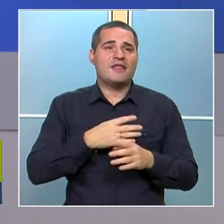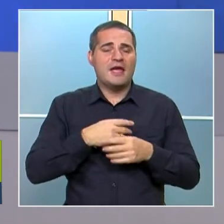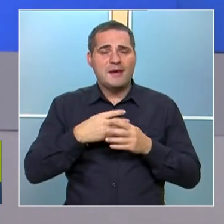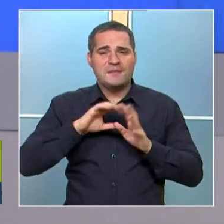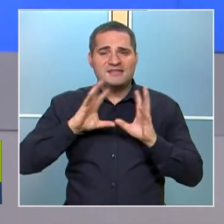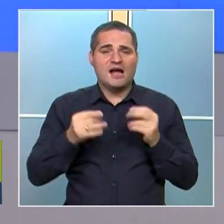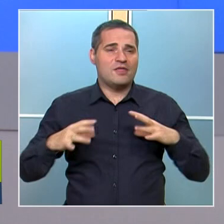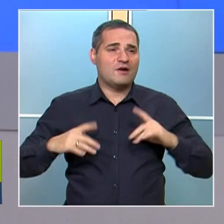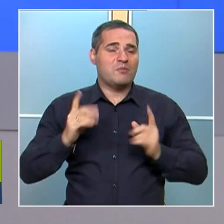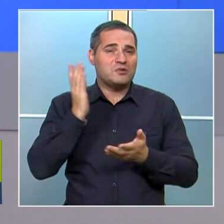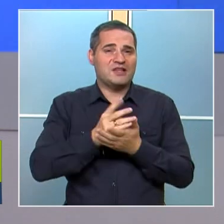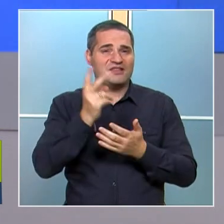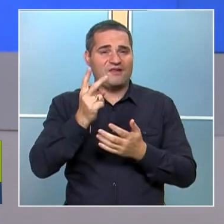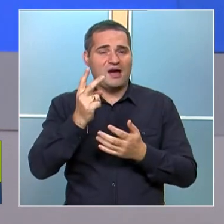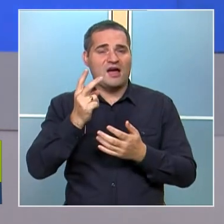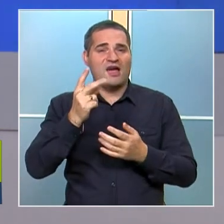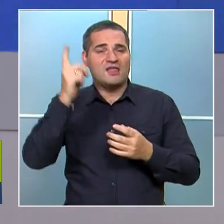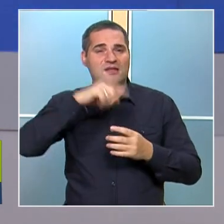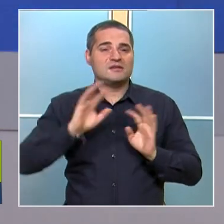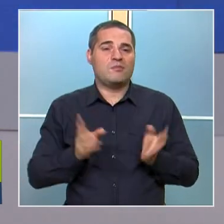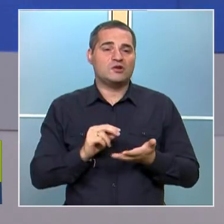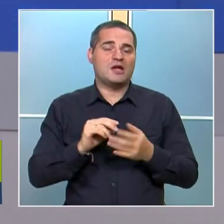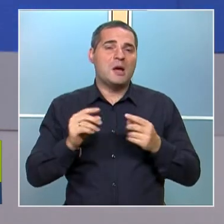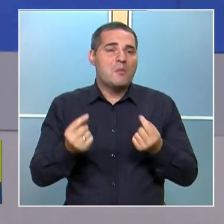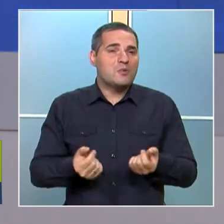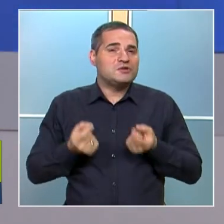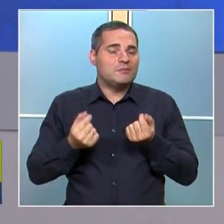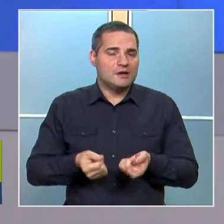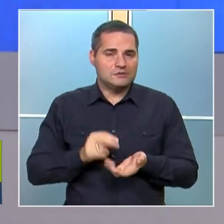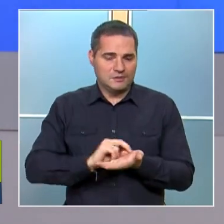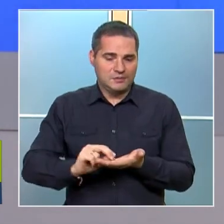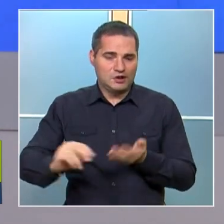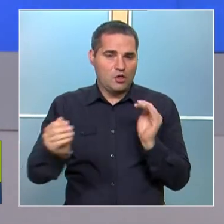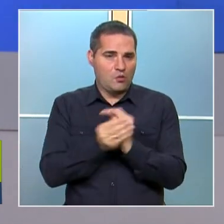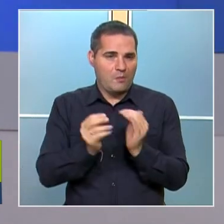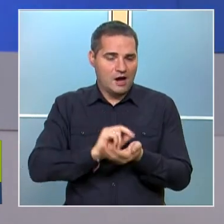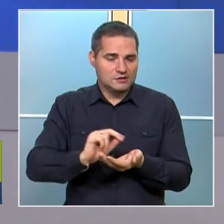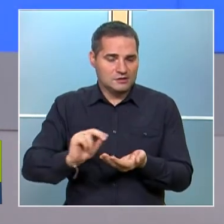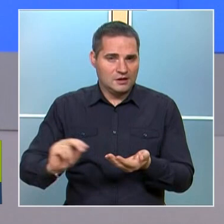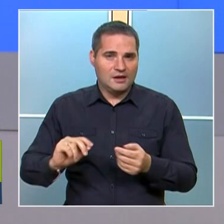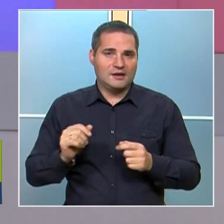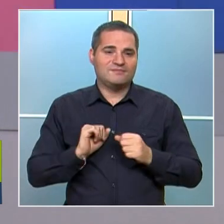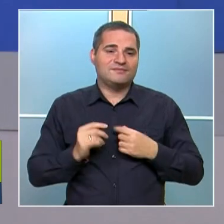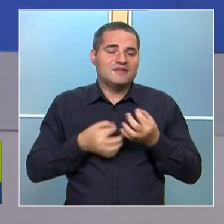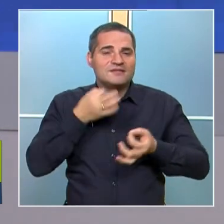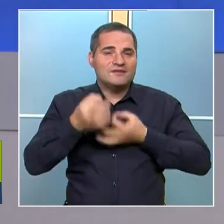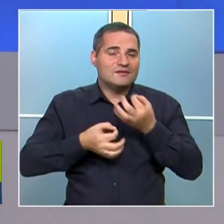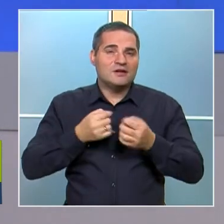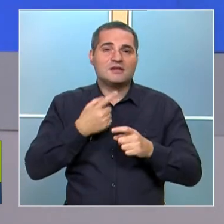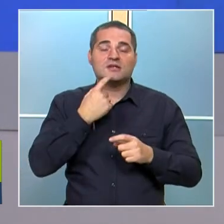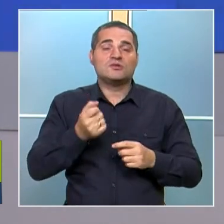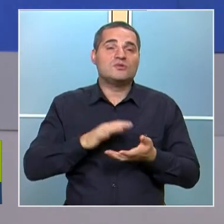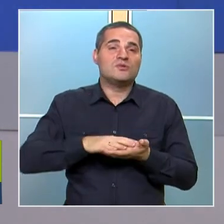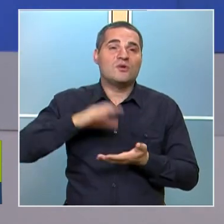вакансия. Но последните 2-3 дни детето да започне постепенно да пише домашните и да се адаптира. Защото